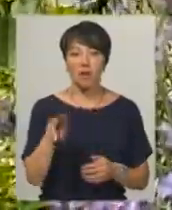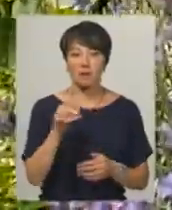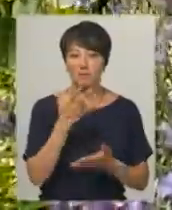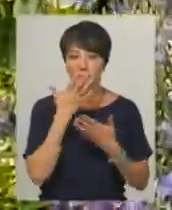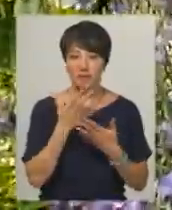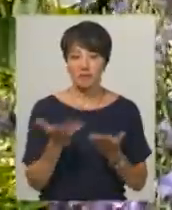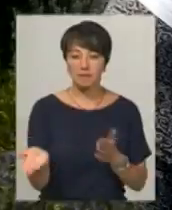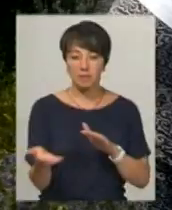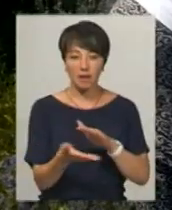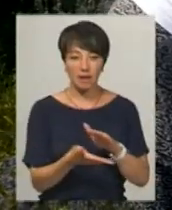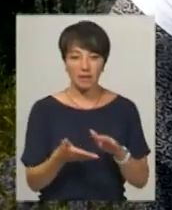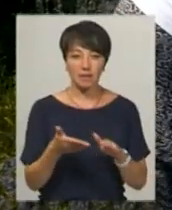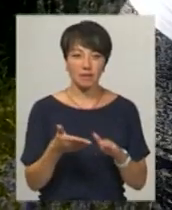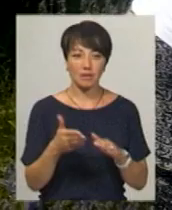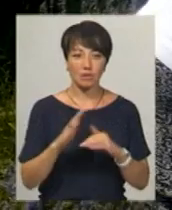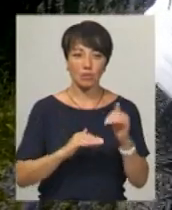кощорізом або вручну.